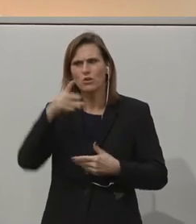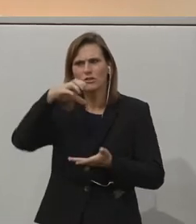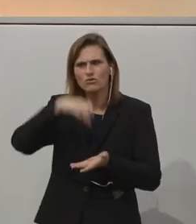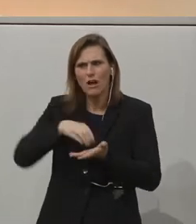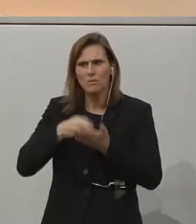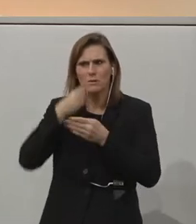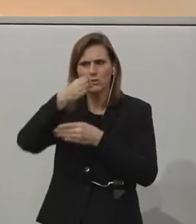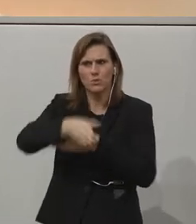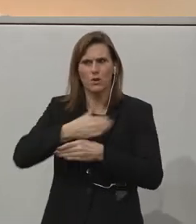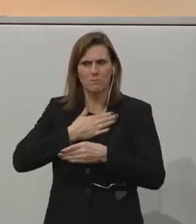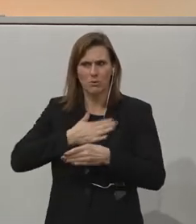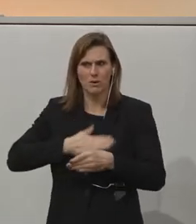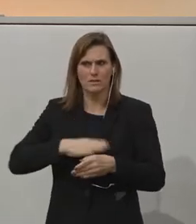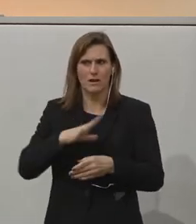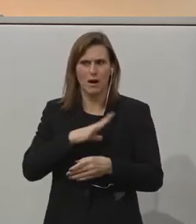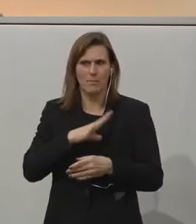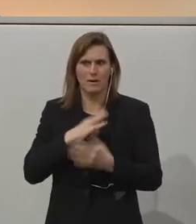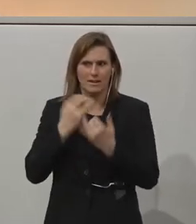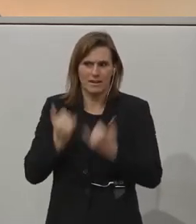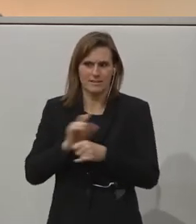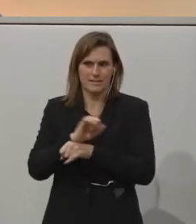till a different time.